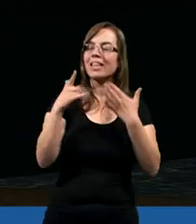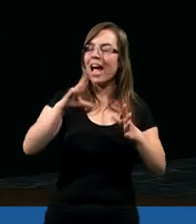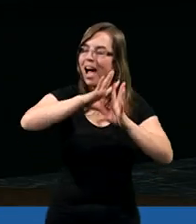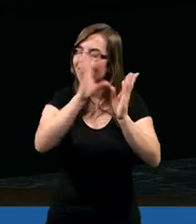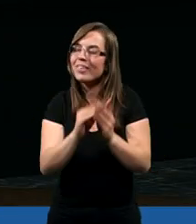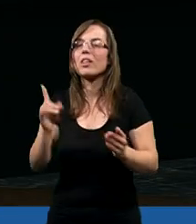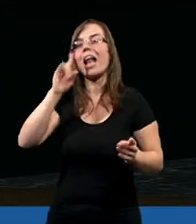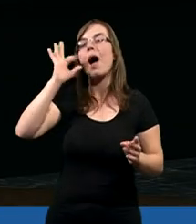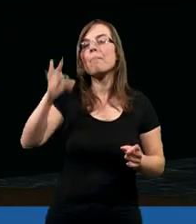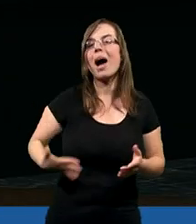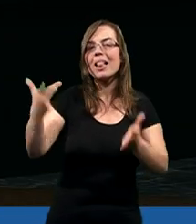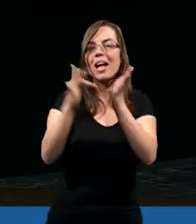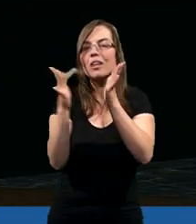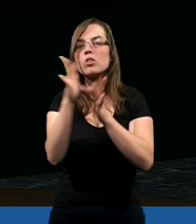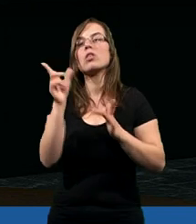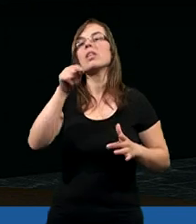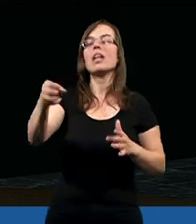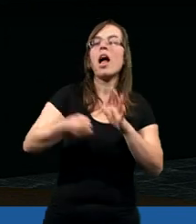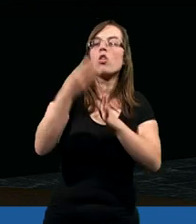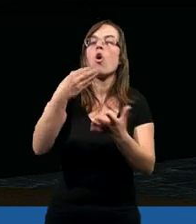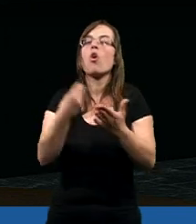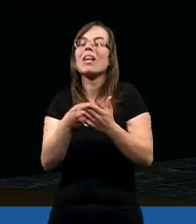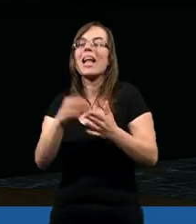dziękujemy Ci za Pana Jezusa, który tak